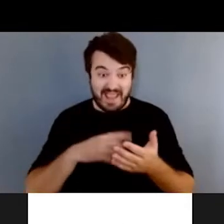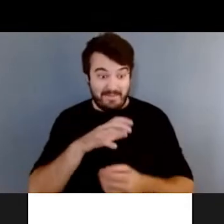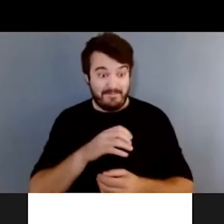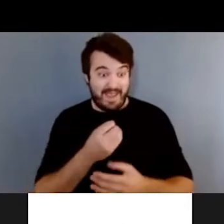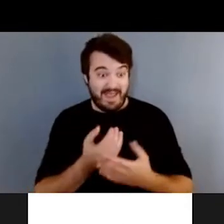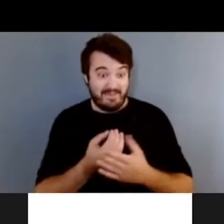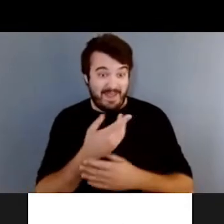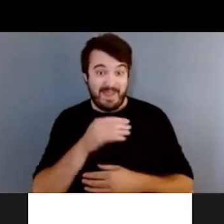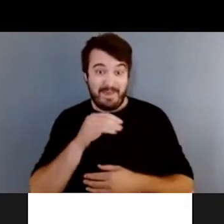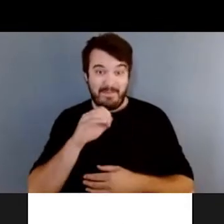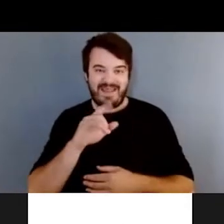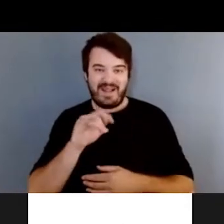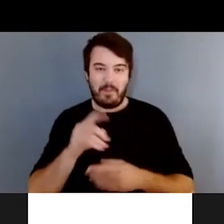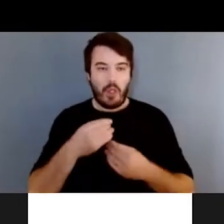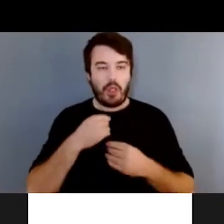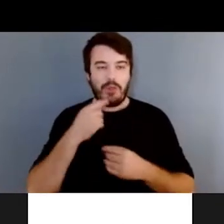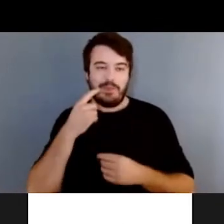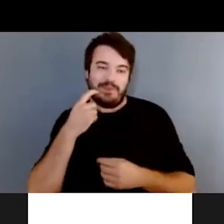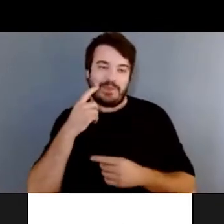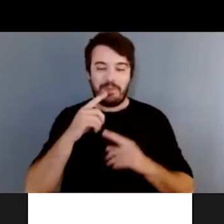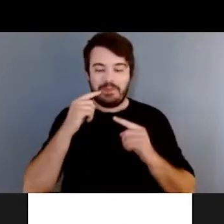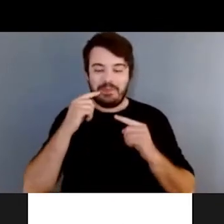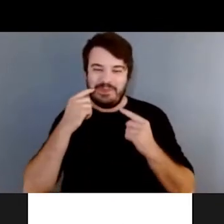quasiment un petit rire qui vient.